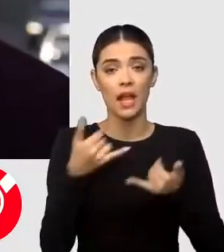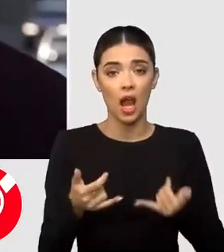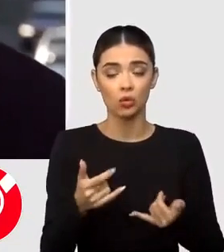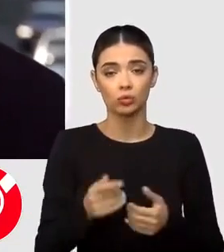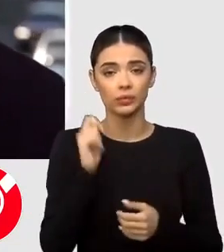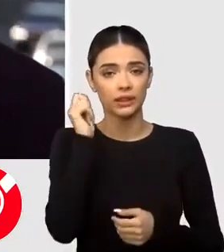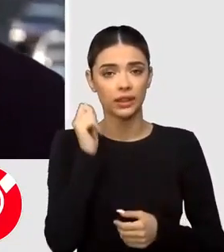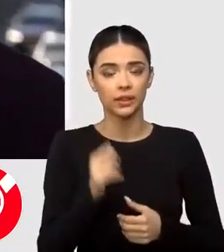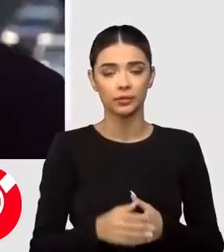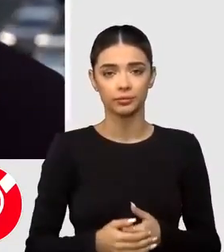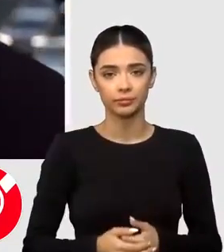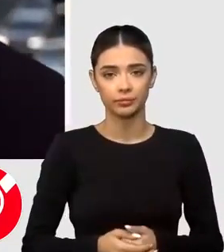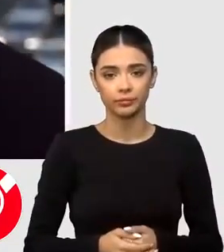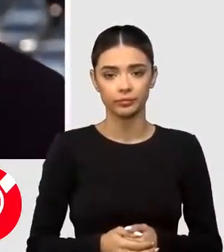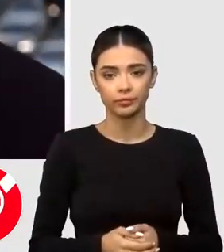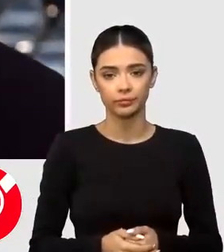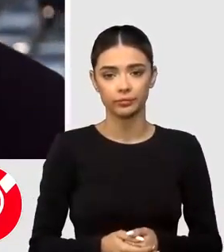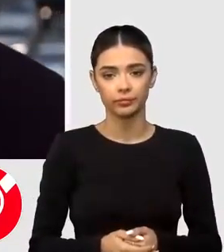în aceste zile?